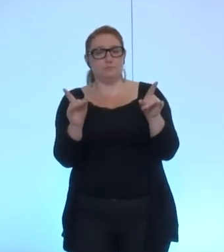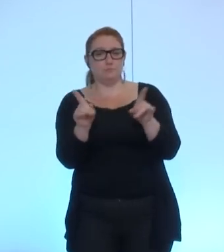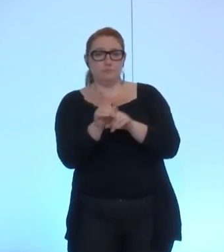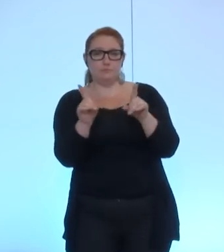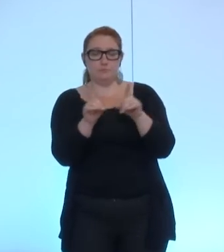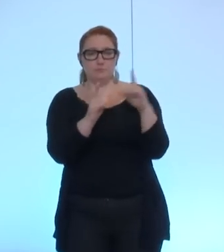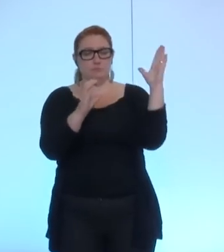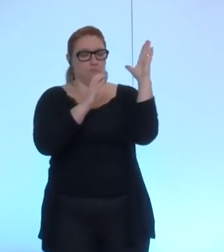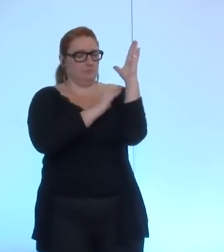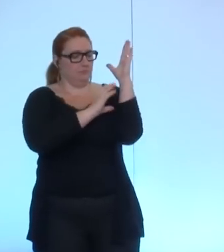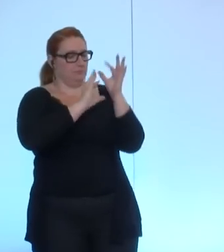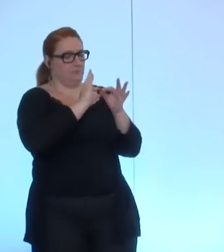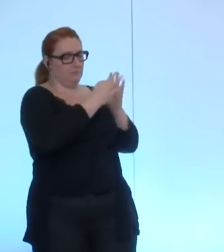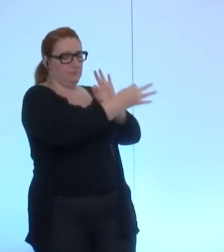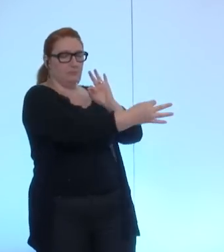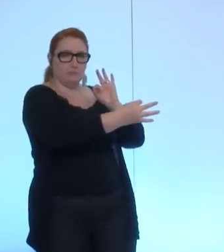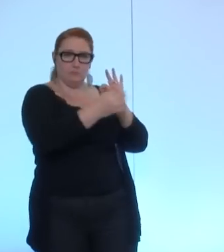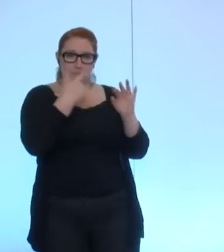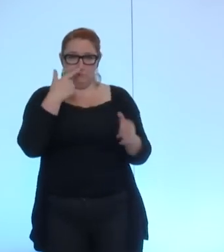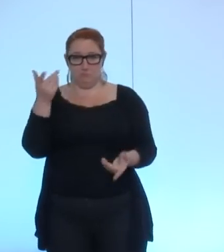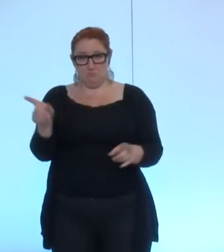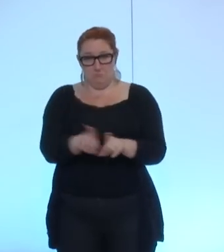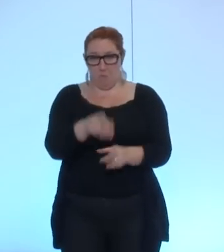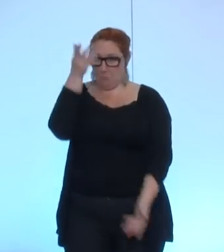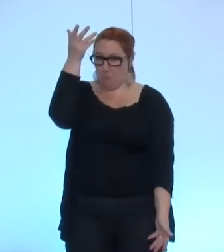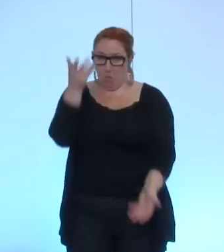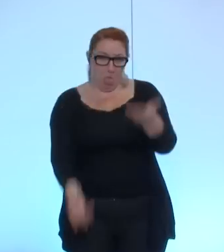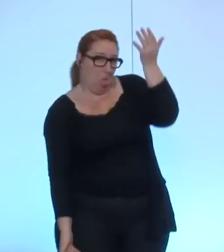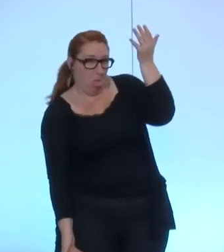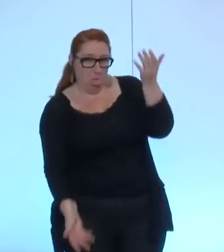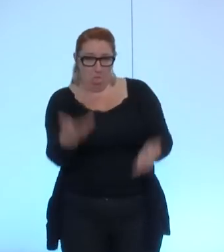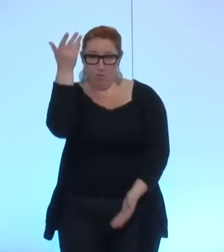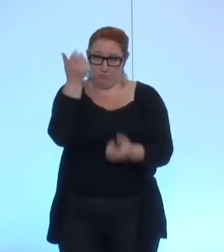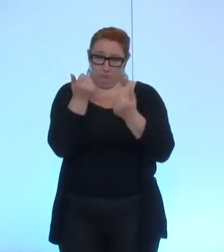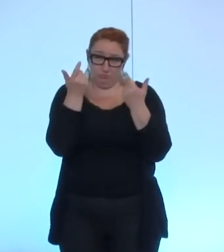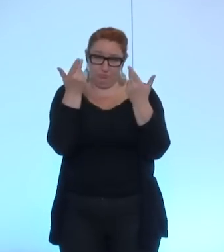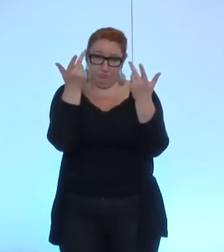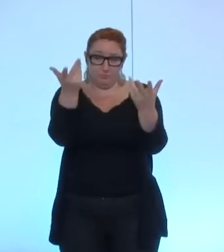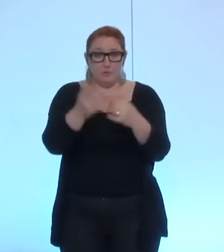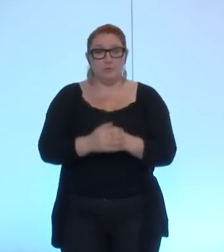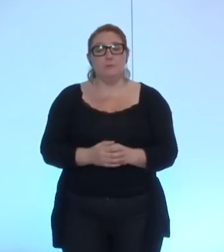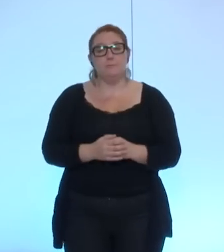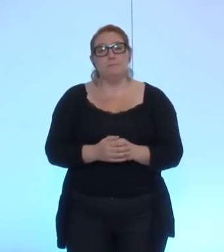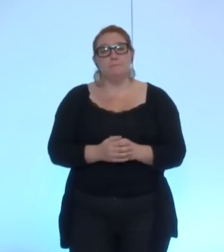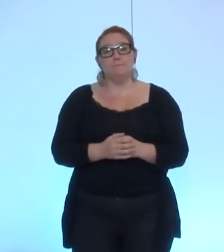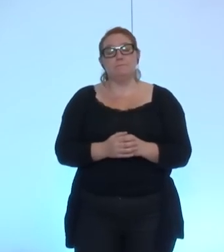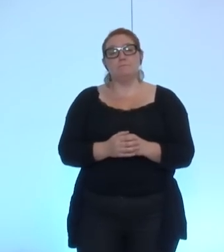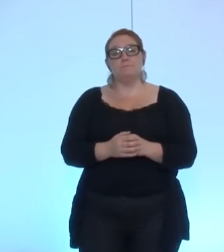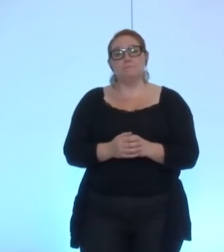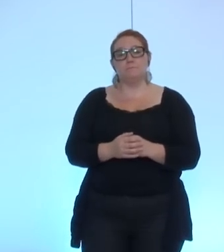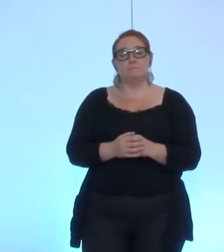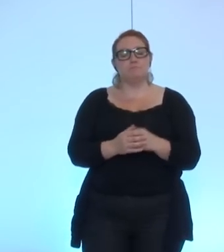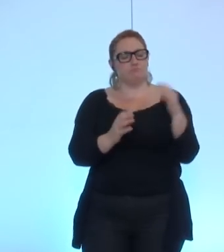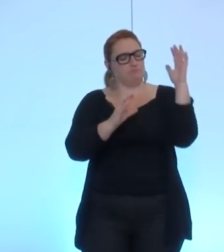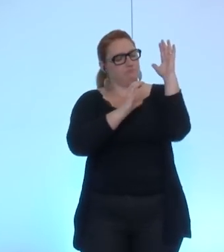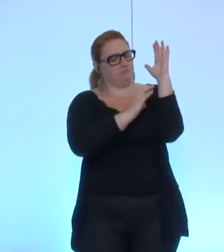nombre d'asymétries que le texte évoque les victimes